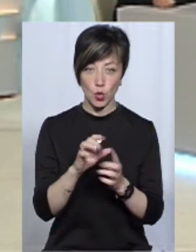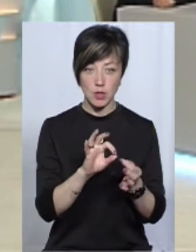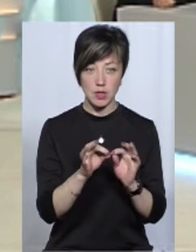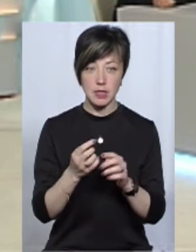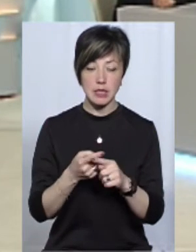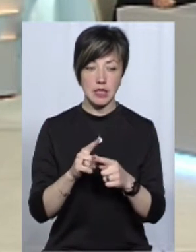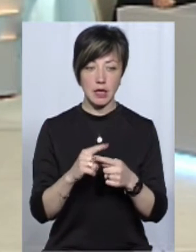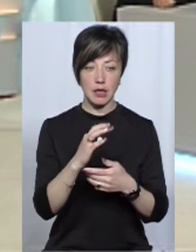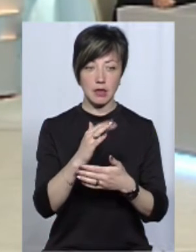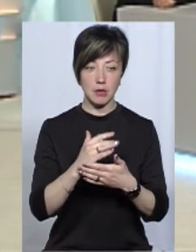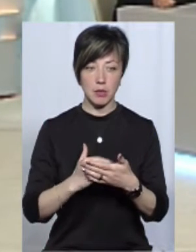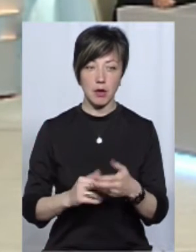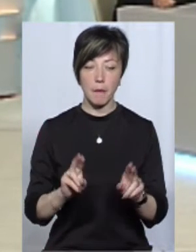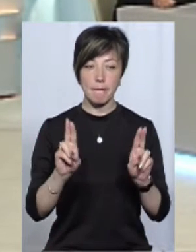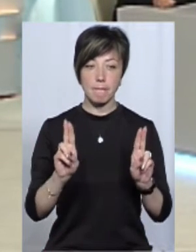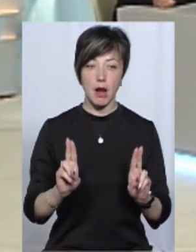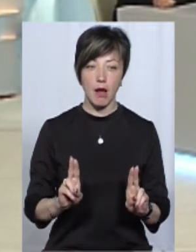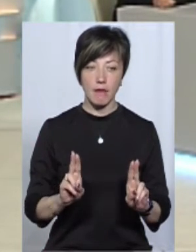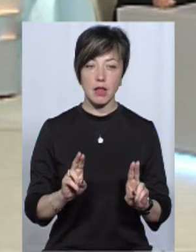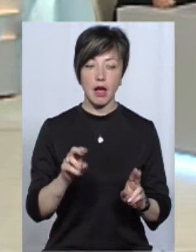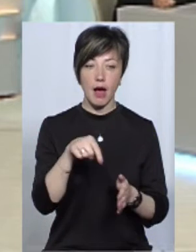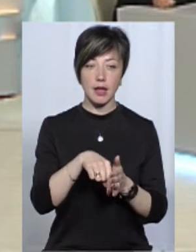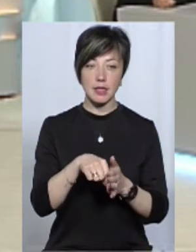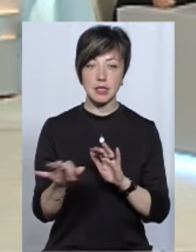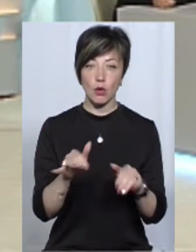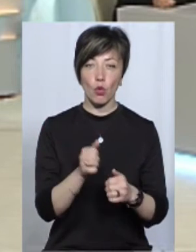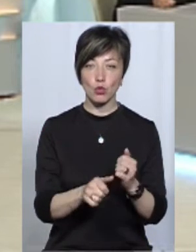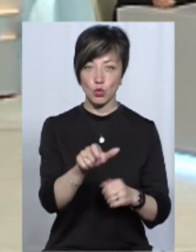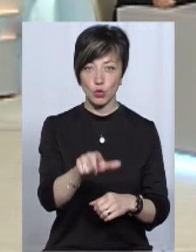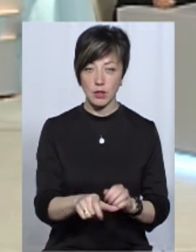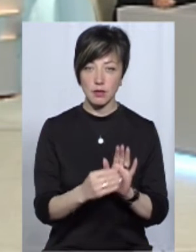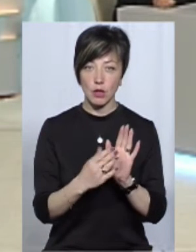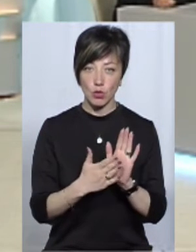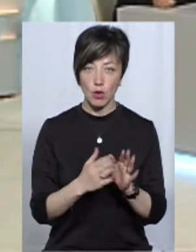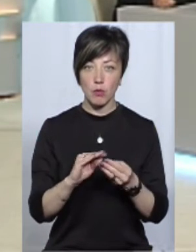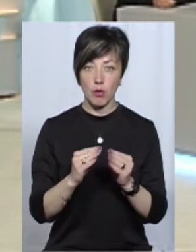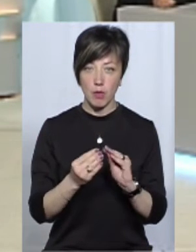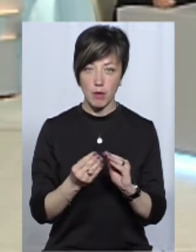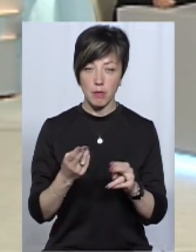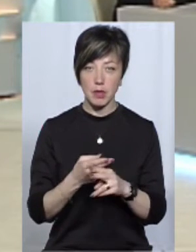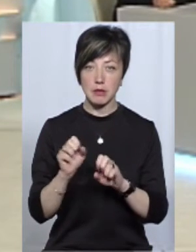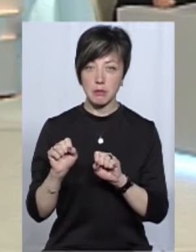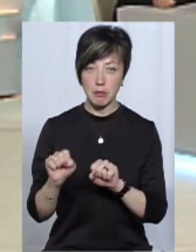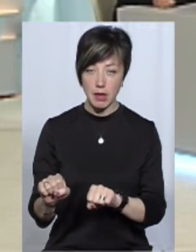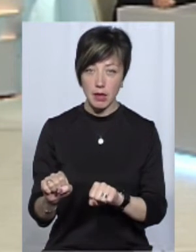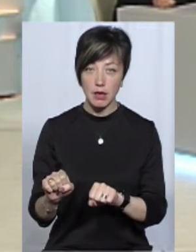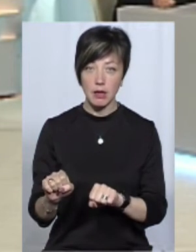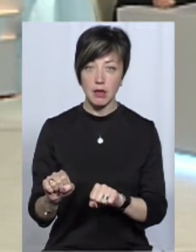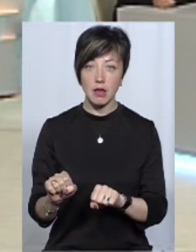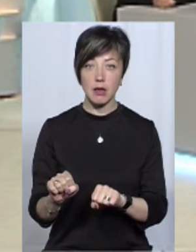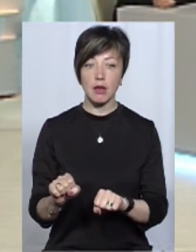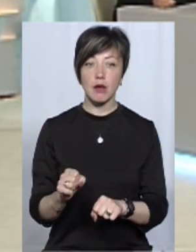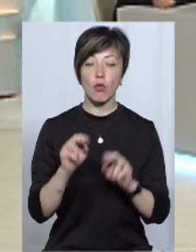значить? Це той набір правил і характеристик діяльності кожної людини, який встановлює, що проблемами безпеки, як найвищому пріоритету,